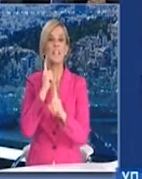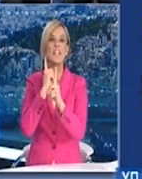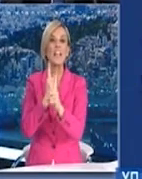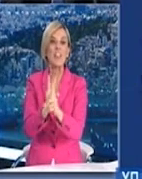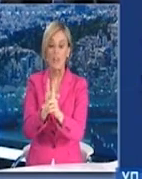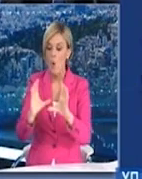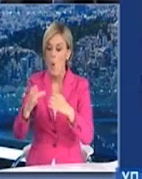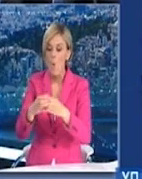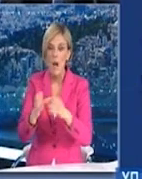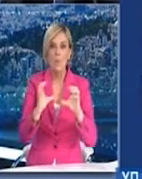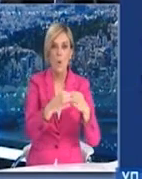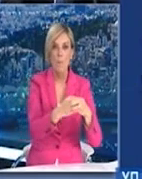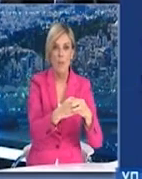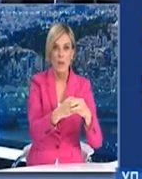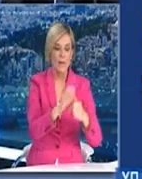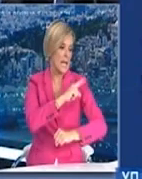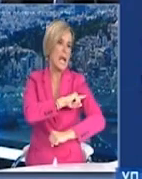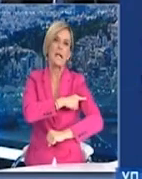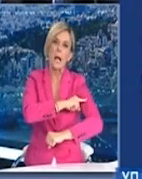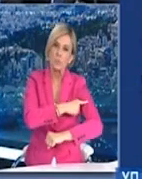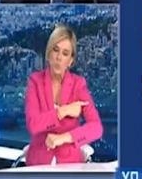Πώς θα γίνει ο εμβολιασμός των υγειονομικών.